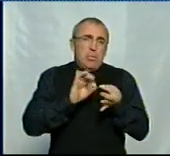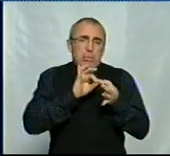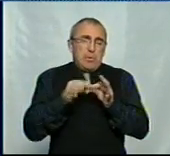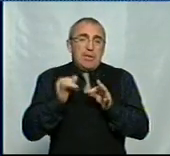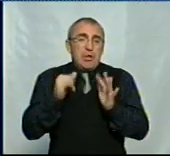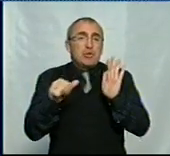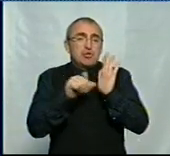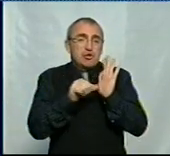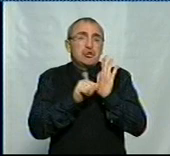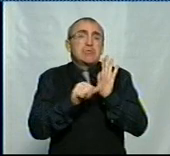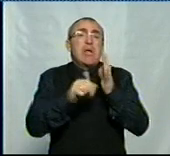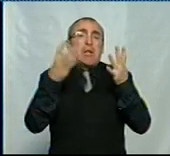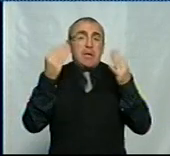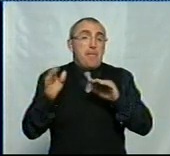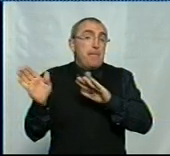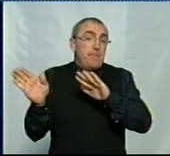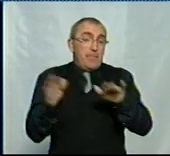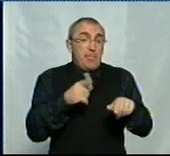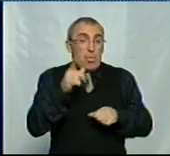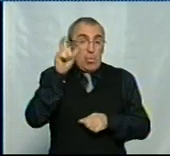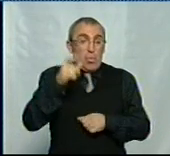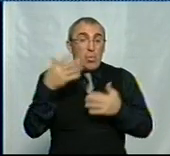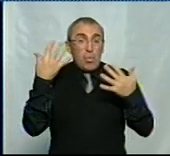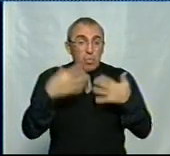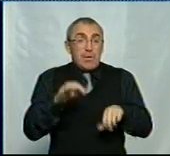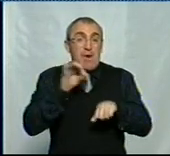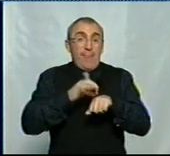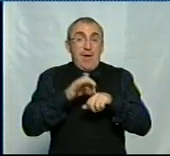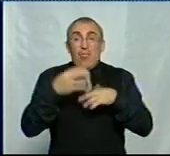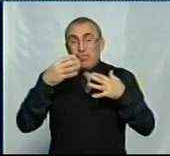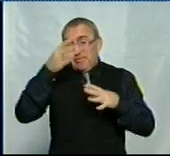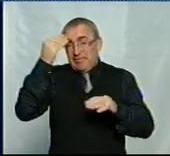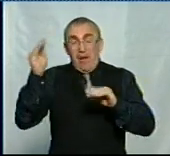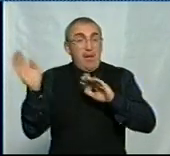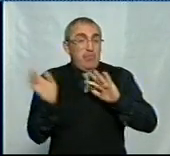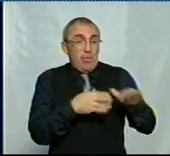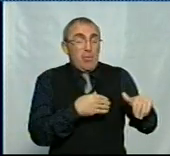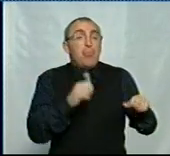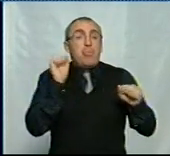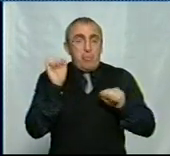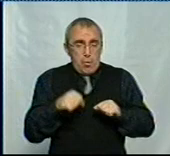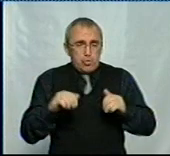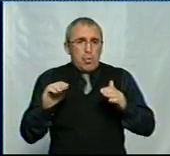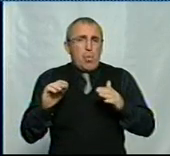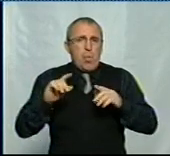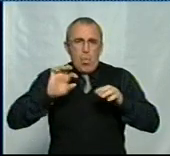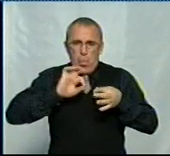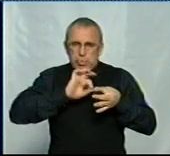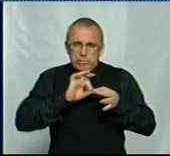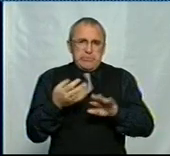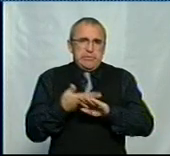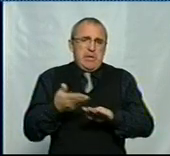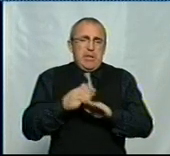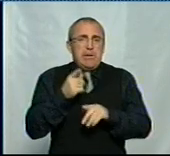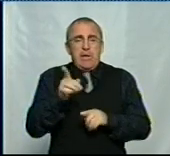на 60-й день, після того, як людина вже перехворіла і забула, що вона хворіла. Можуть бути ускладнення саме